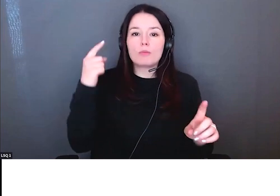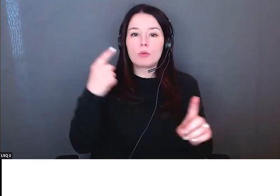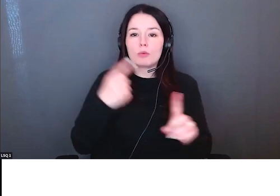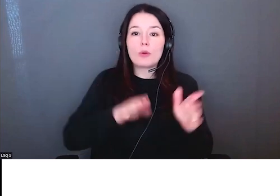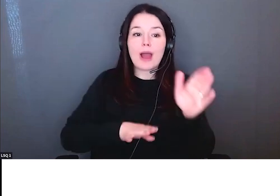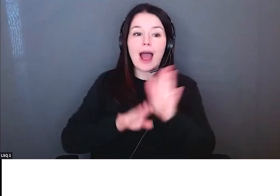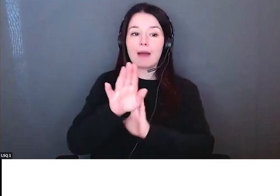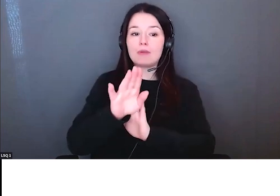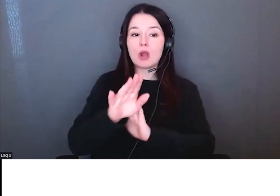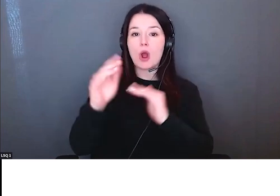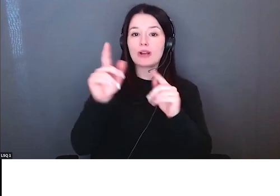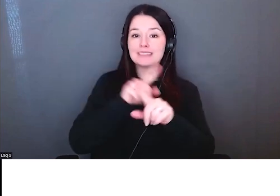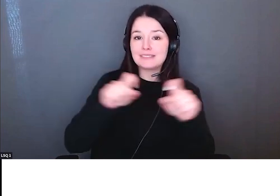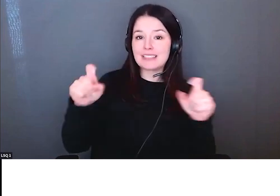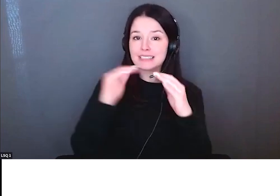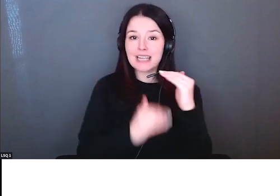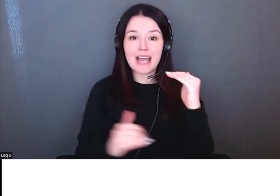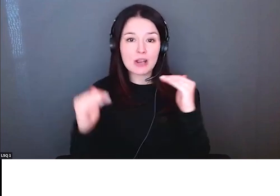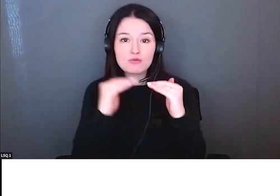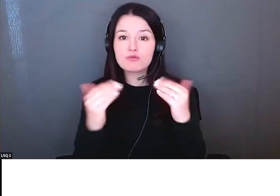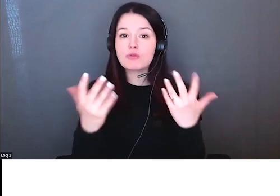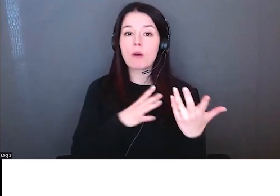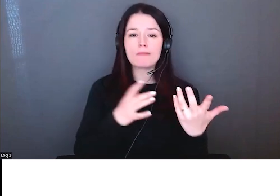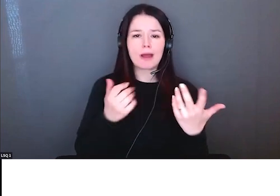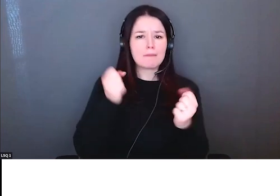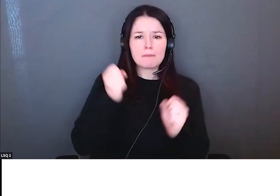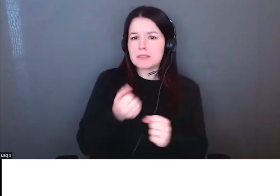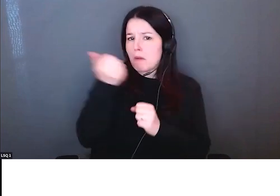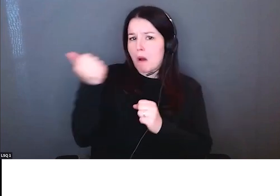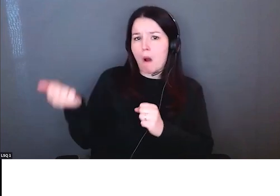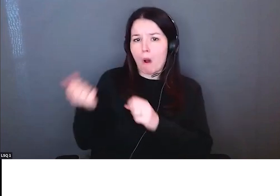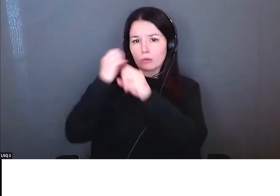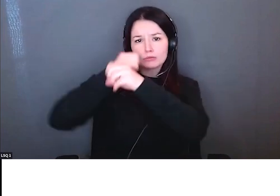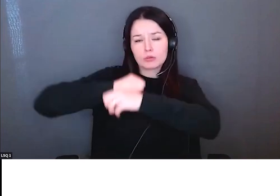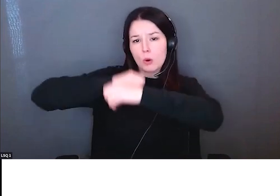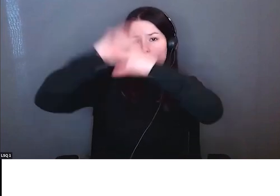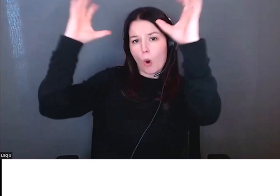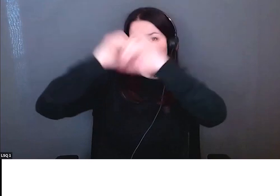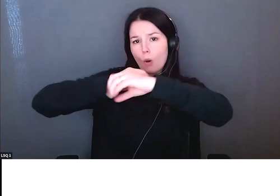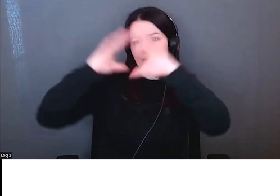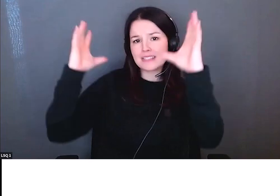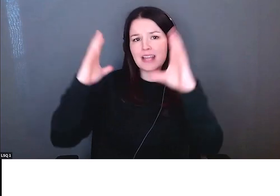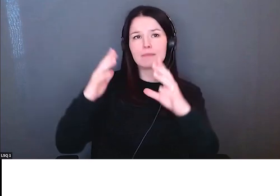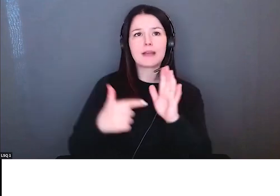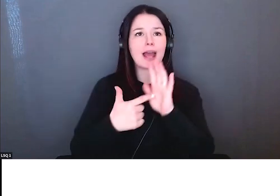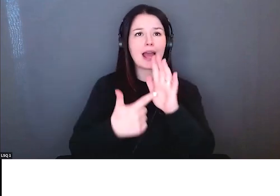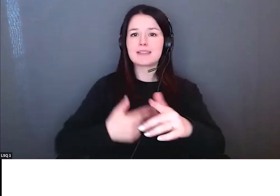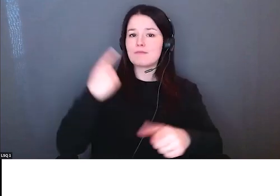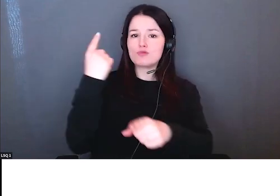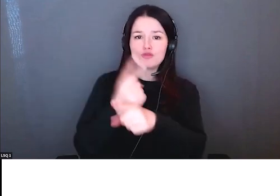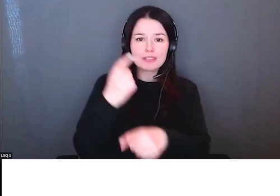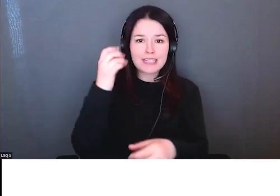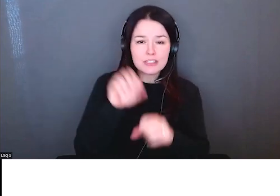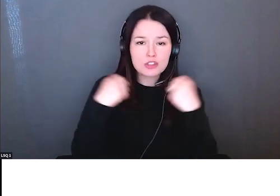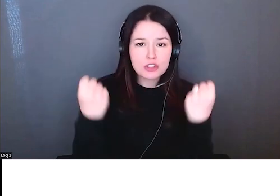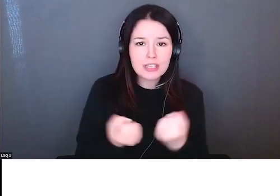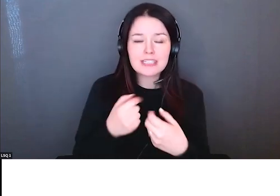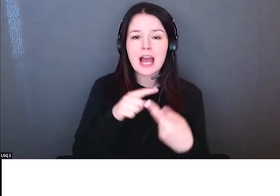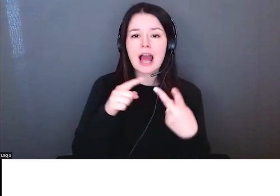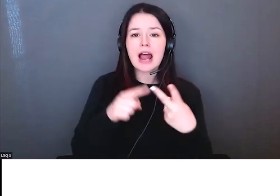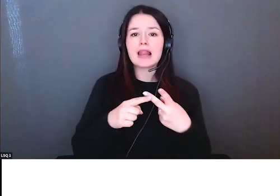ce modèle de la médaille de privilège ensuite Ed va parler un peu plus